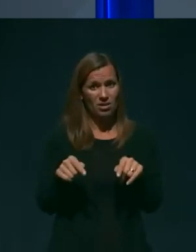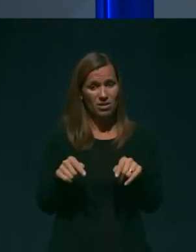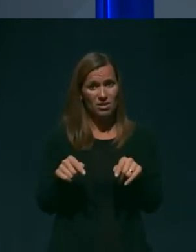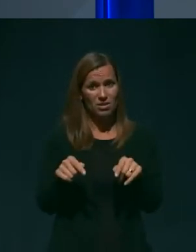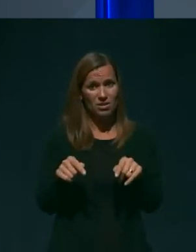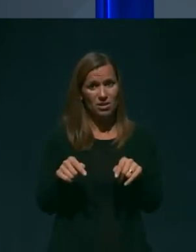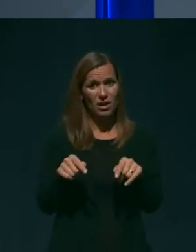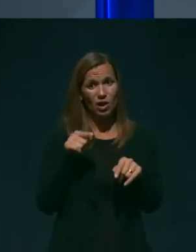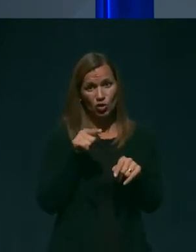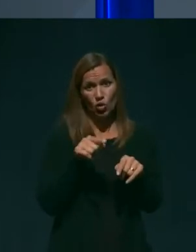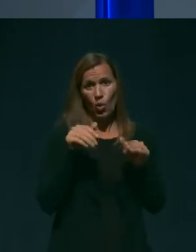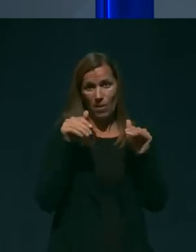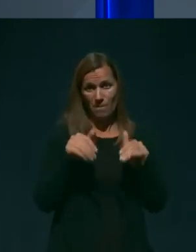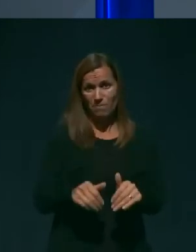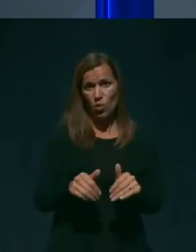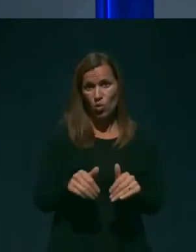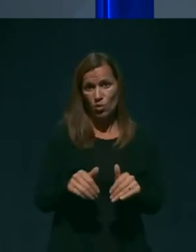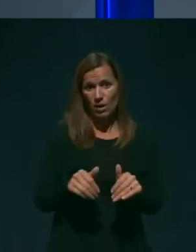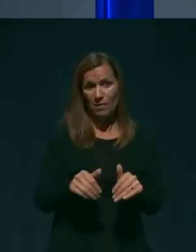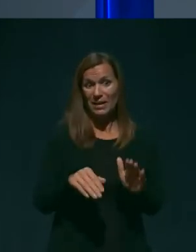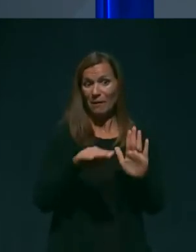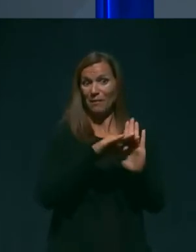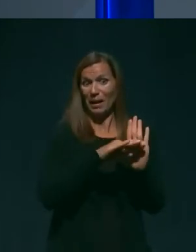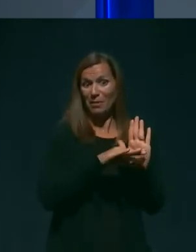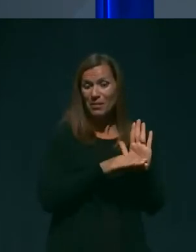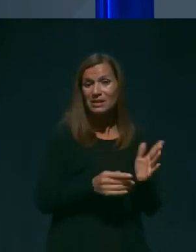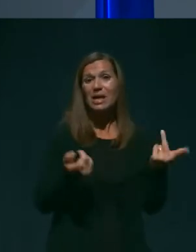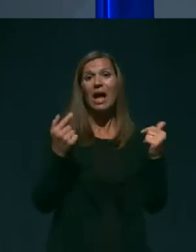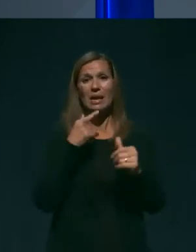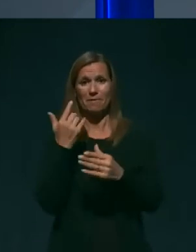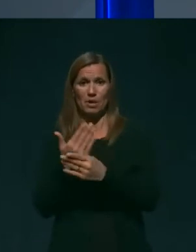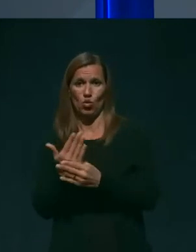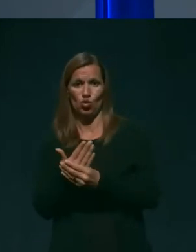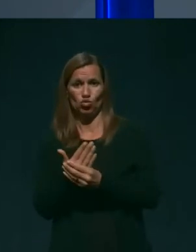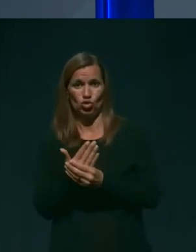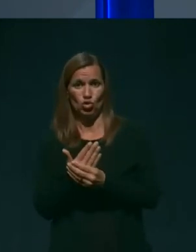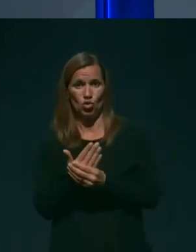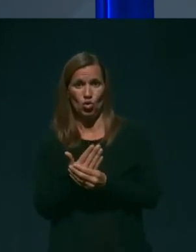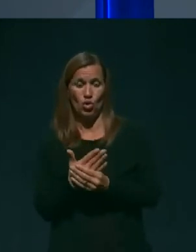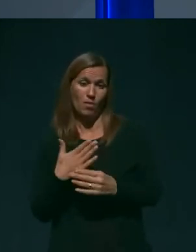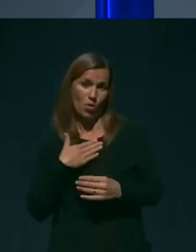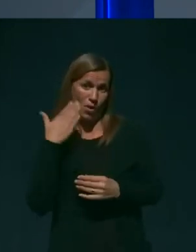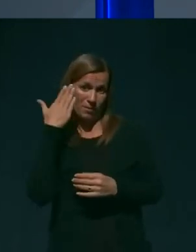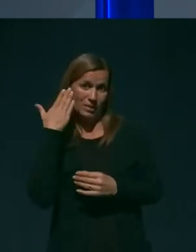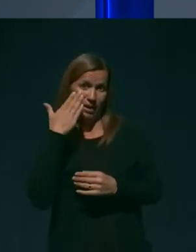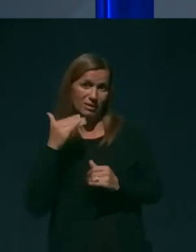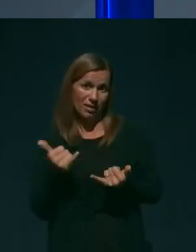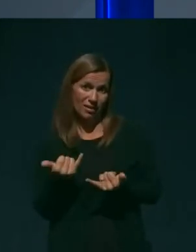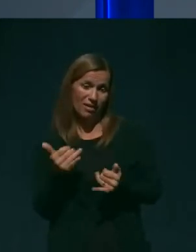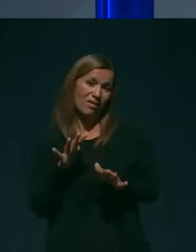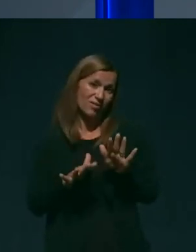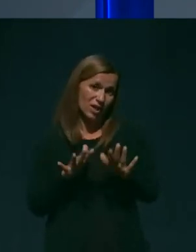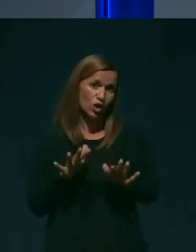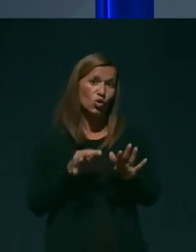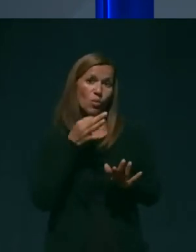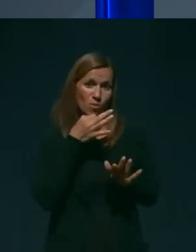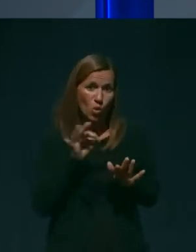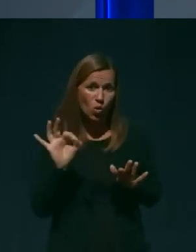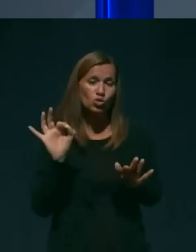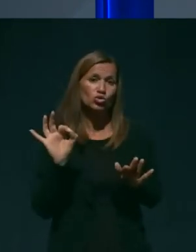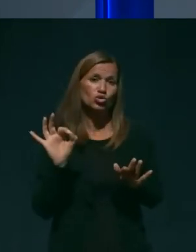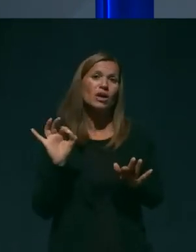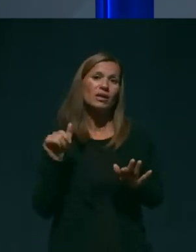predpis ali priporočilo. Moje osebno mnenje je, da bi bilo verjetno vendarle bolje, da bi bil to